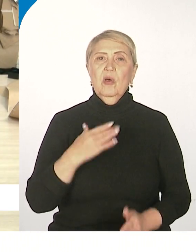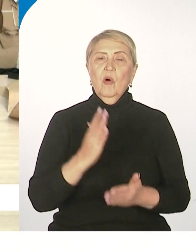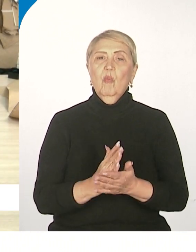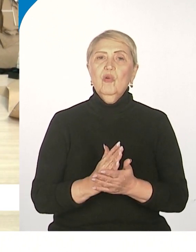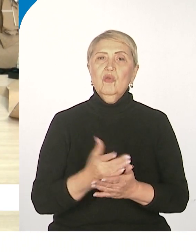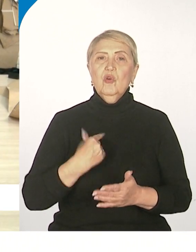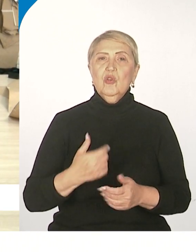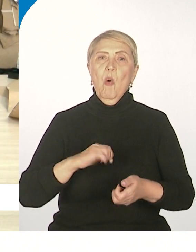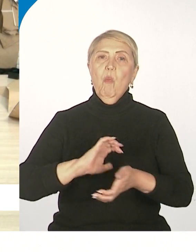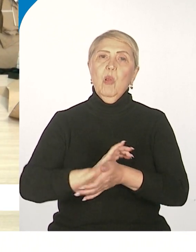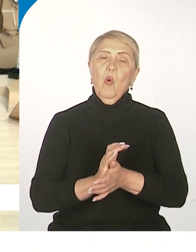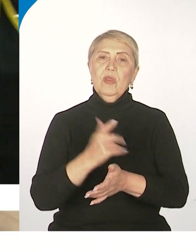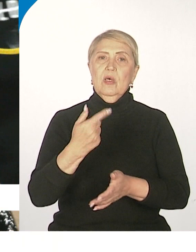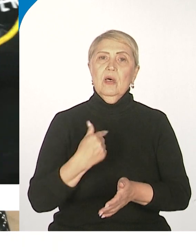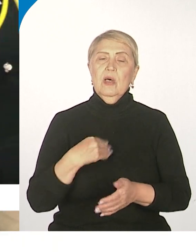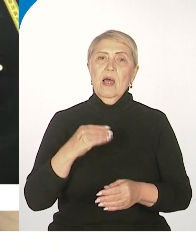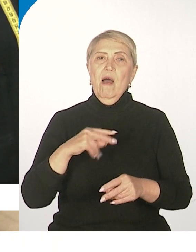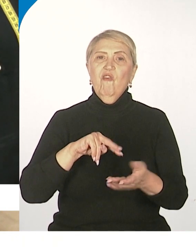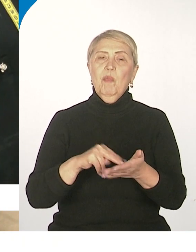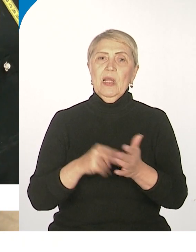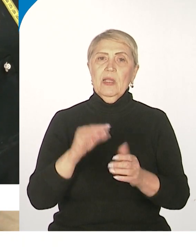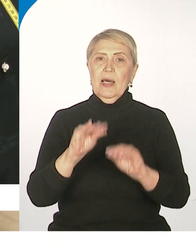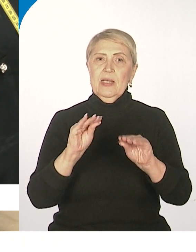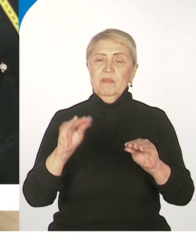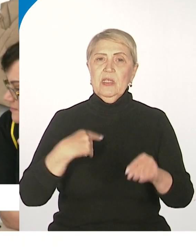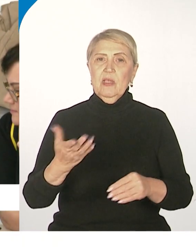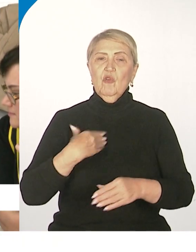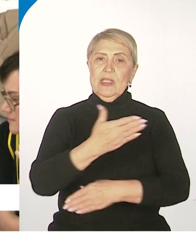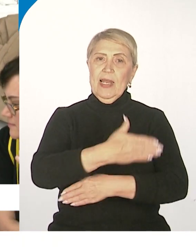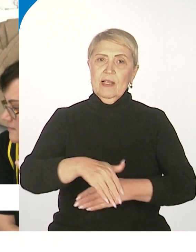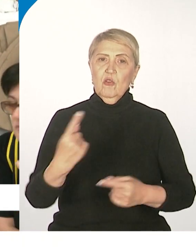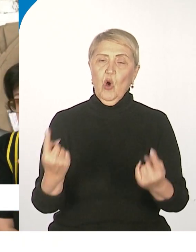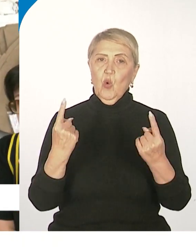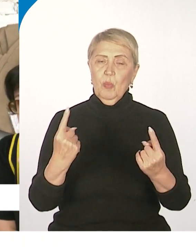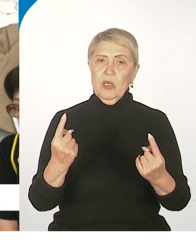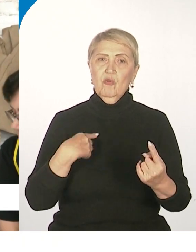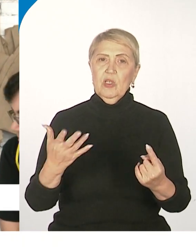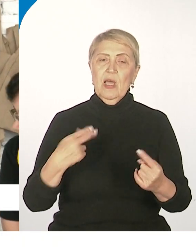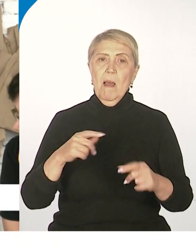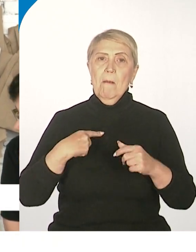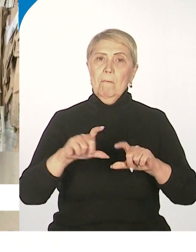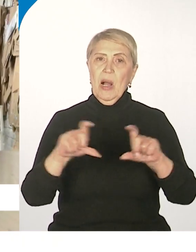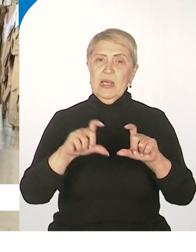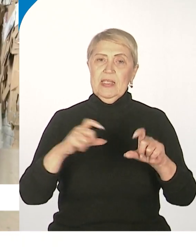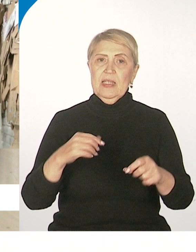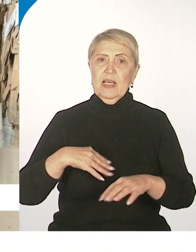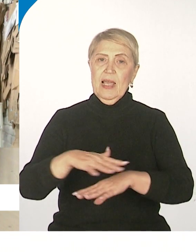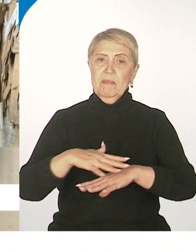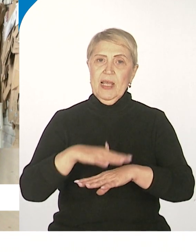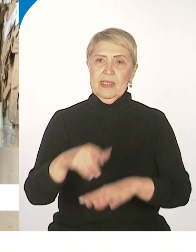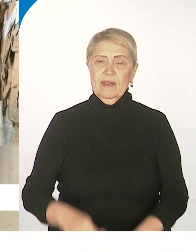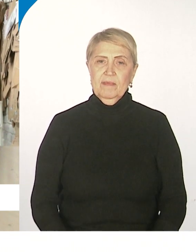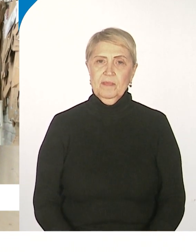-календарь. В планах разместить базовую повседневную линейку одежды на крупных маркетплейсах. Сейчас вовсю идут фотосессии.